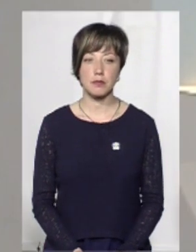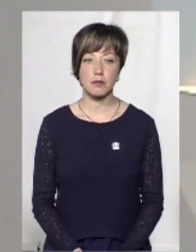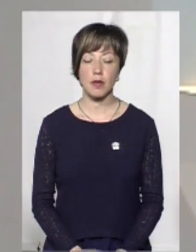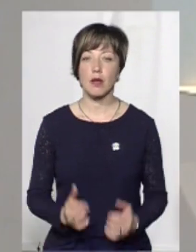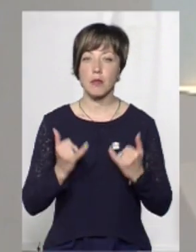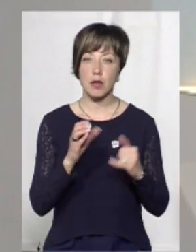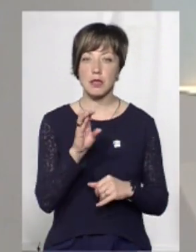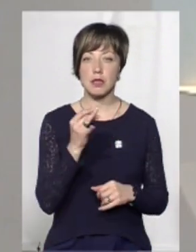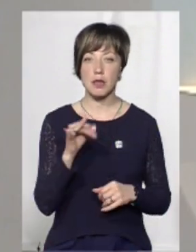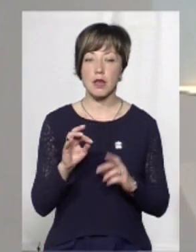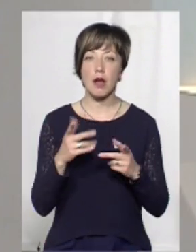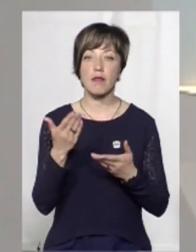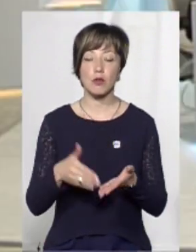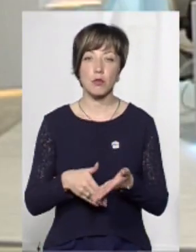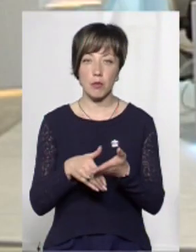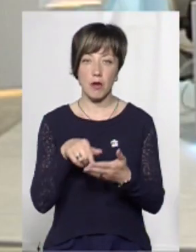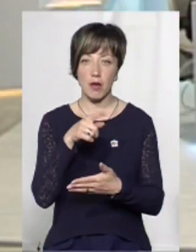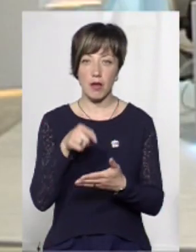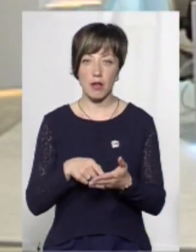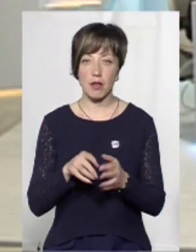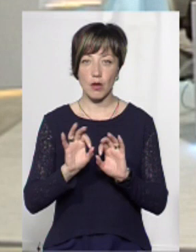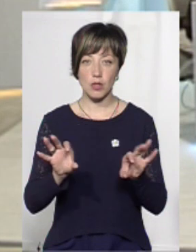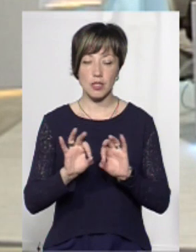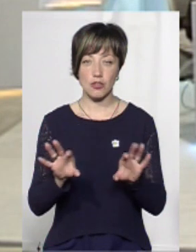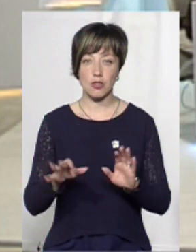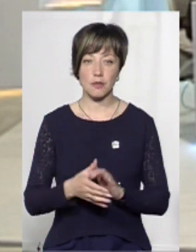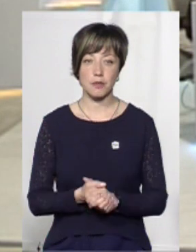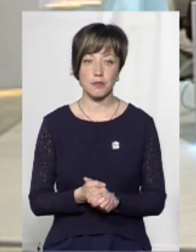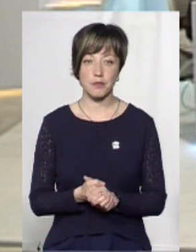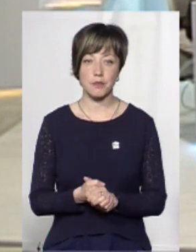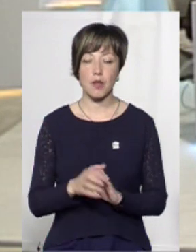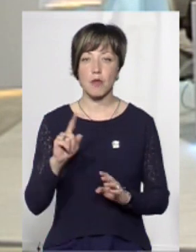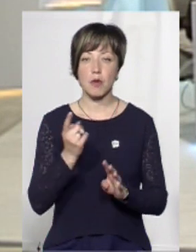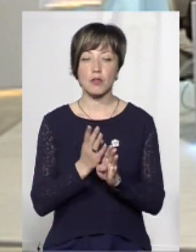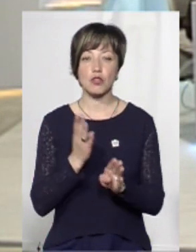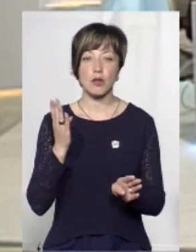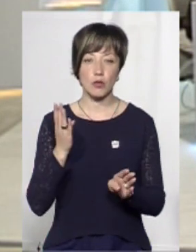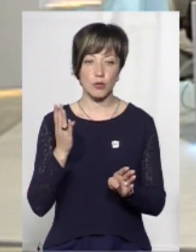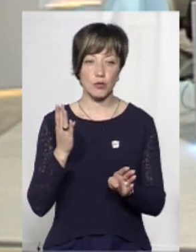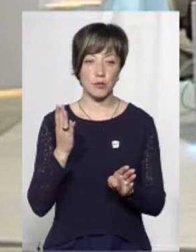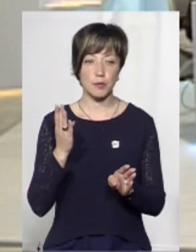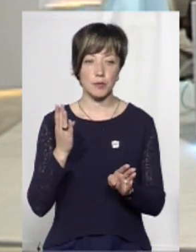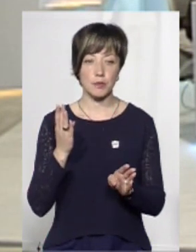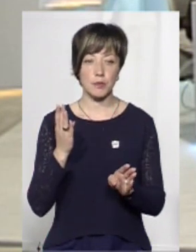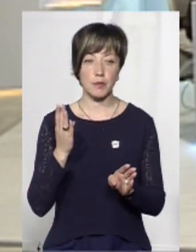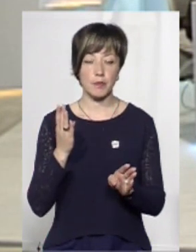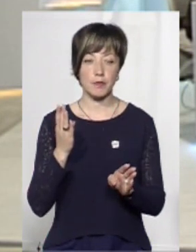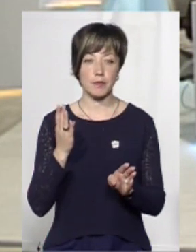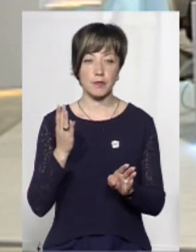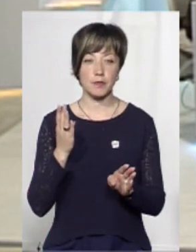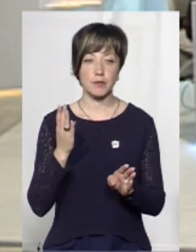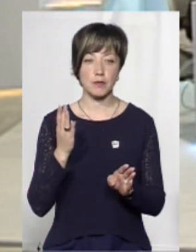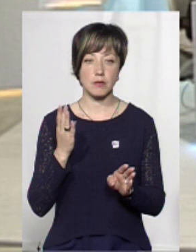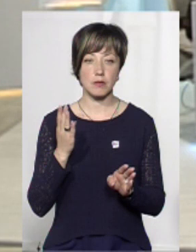Пане Сергію, як ви допомагали? Розкажіть докладніше. В першу чергу, за